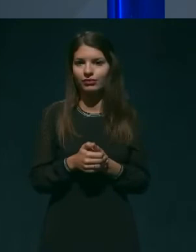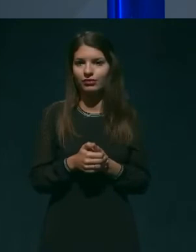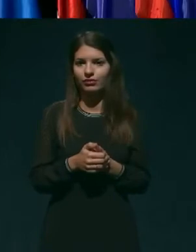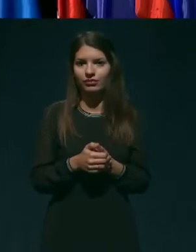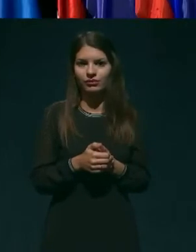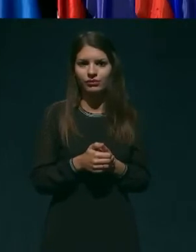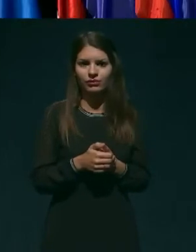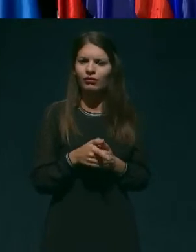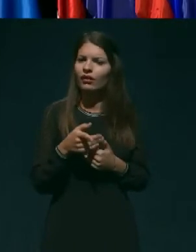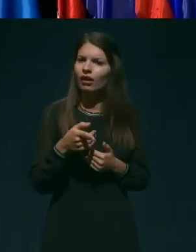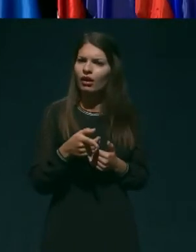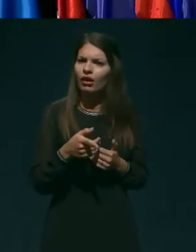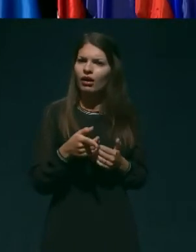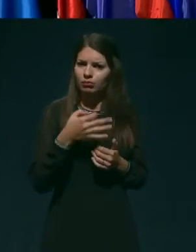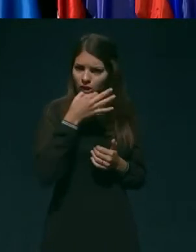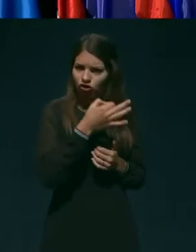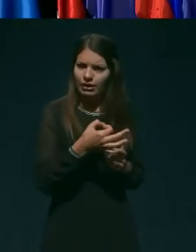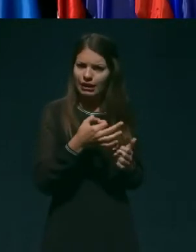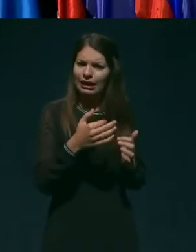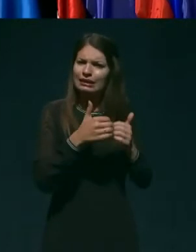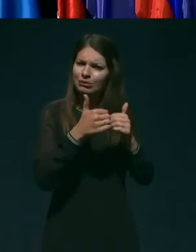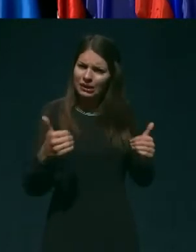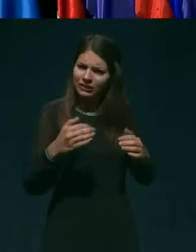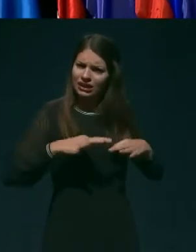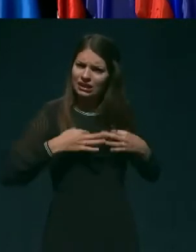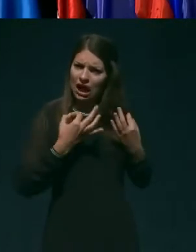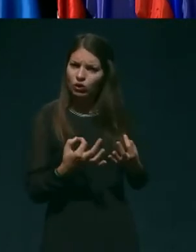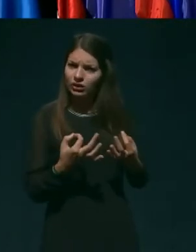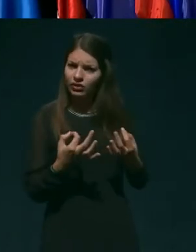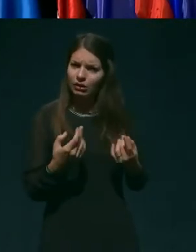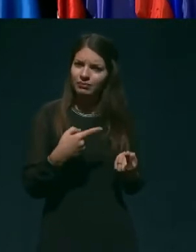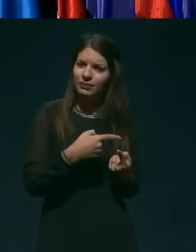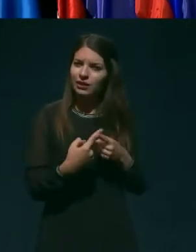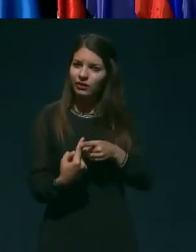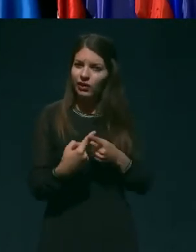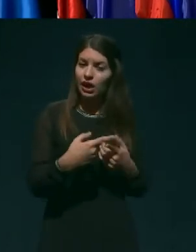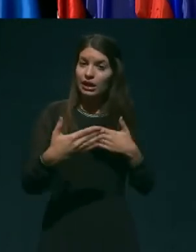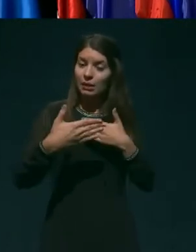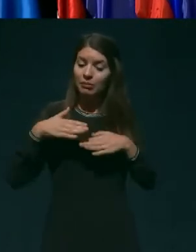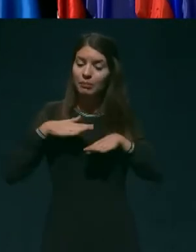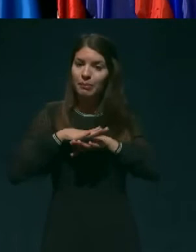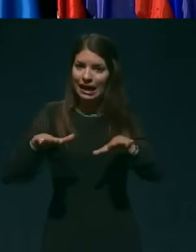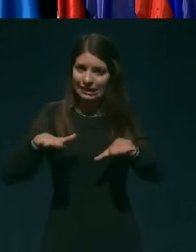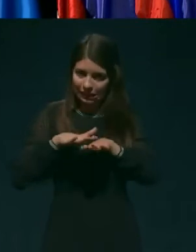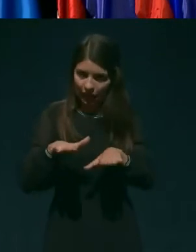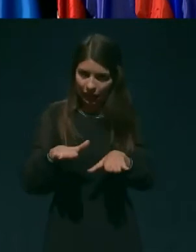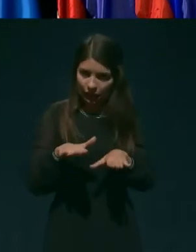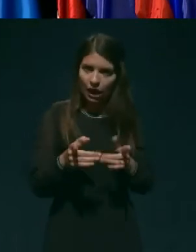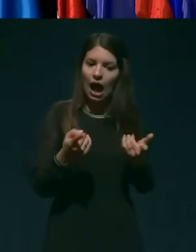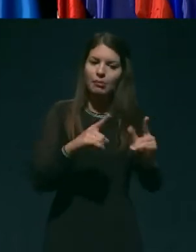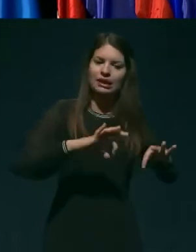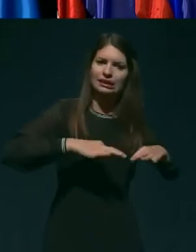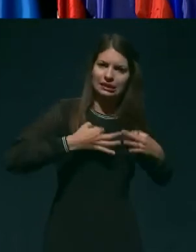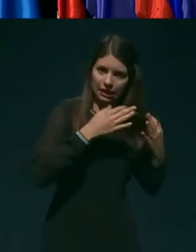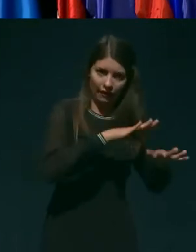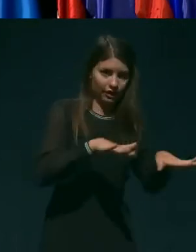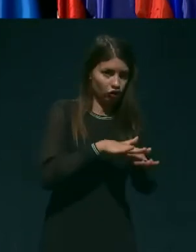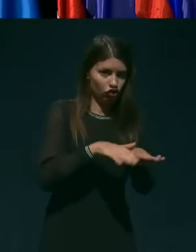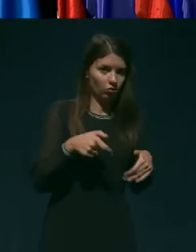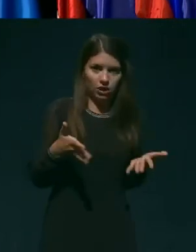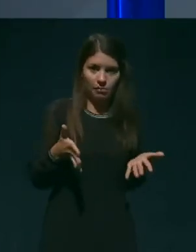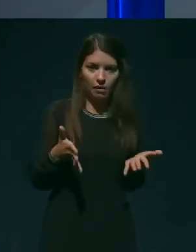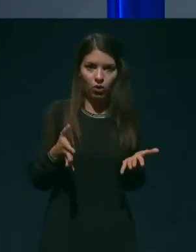Specifična zdravstvena tveganja pri bazenih in zdraviliščih torej ne